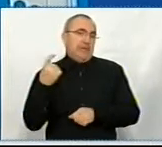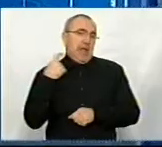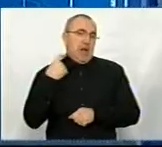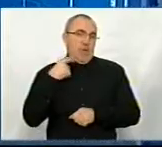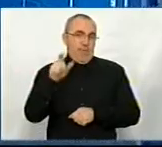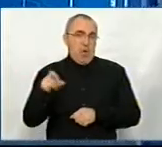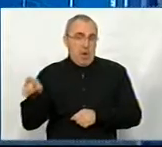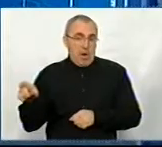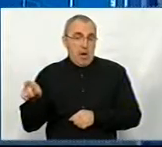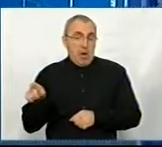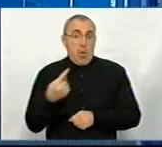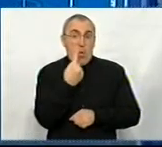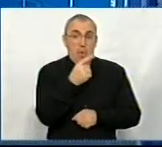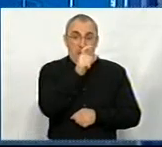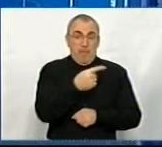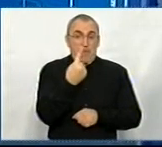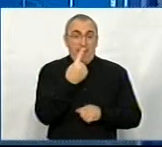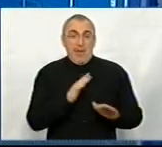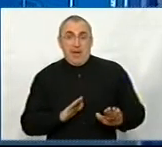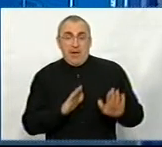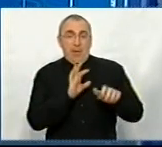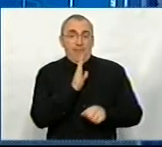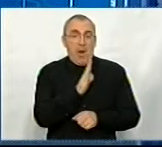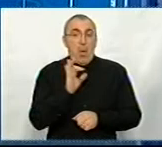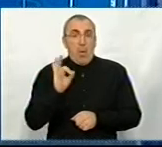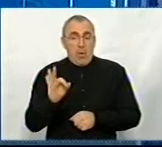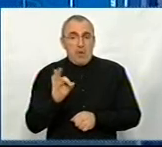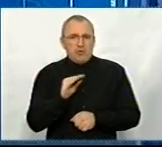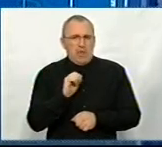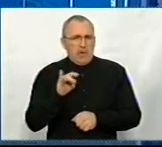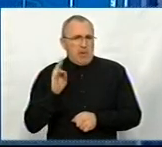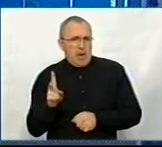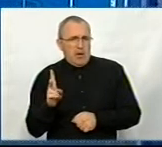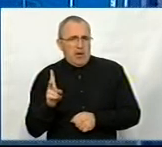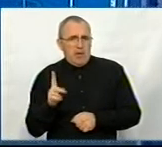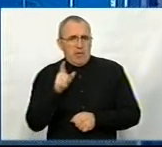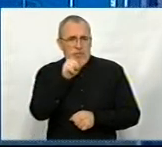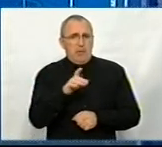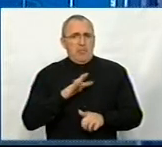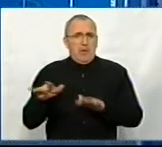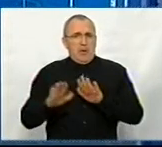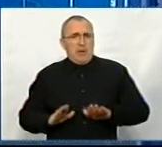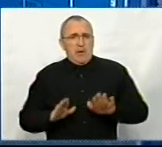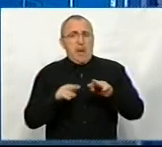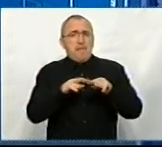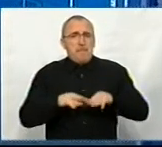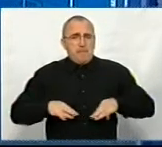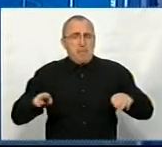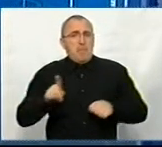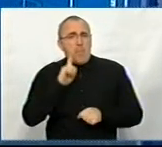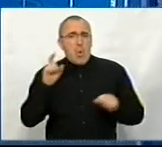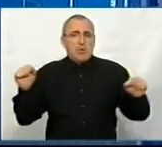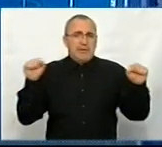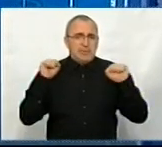а лише один, мій перший заступник Волерій Олександрович, Жалдак, він був діючим заступником міністра молоді та